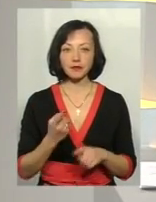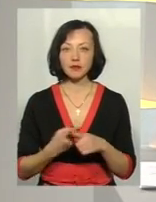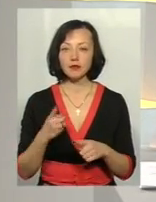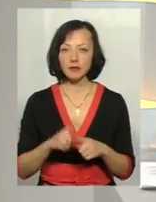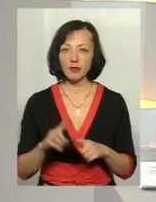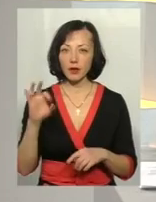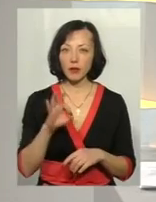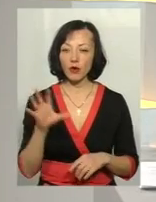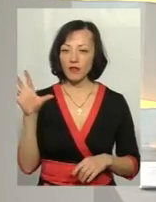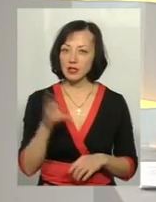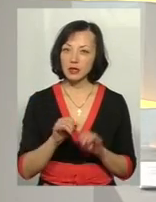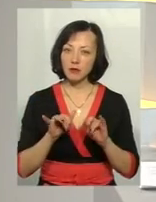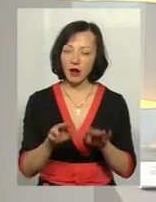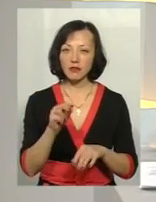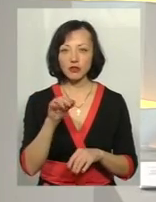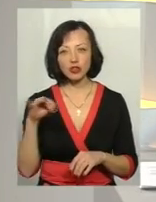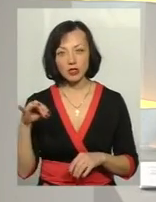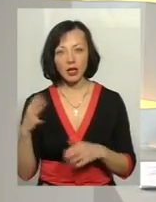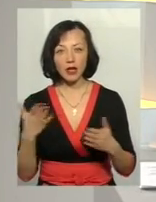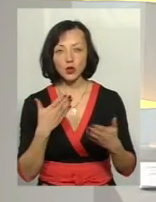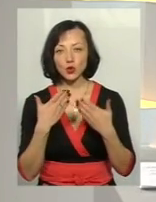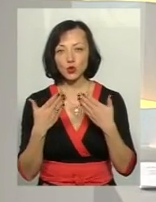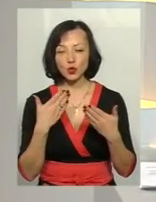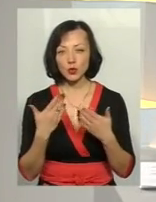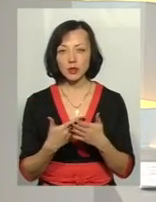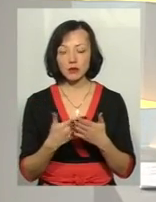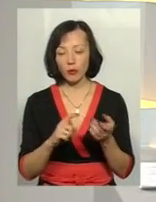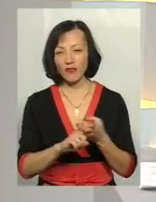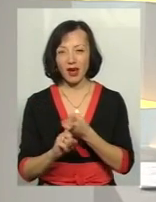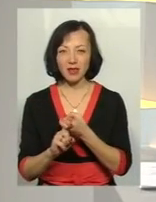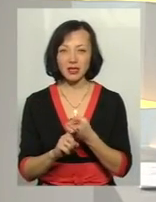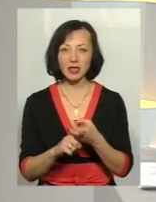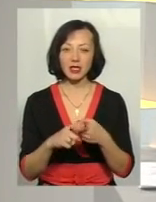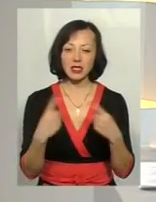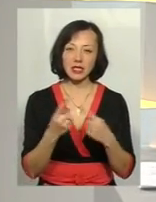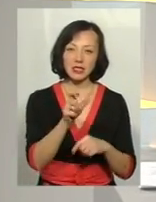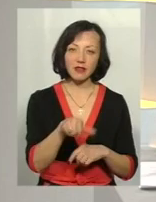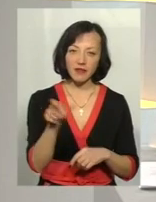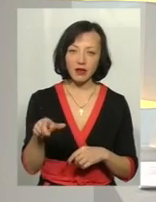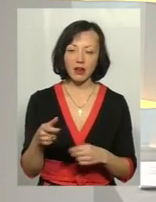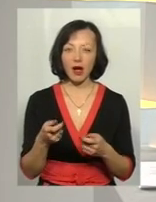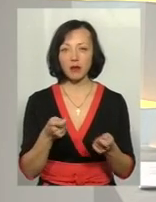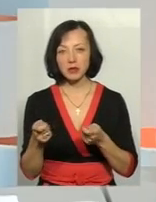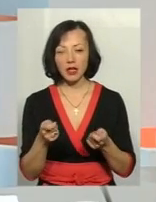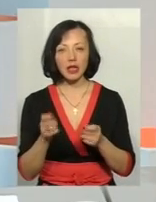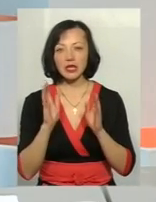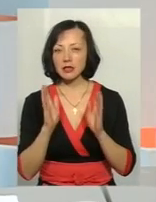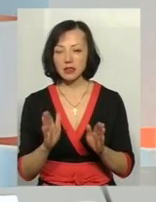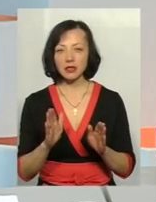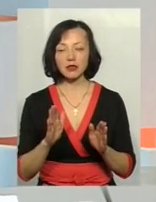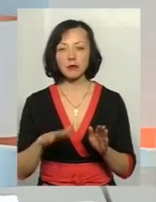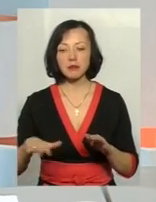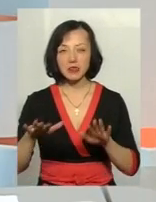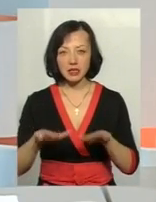йде про всі справи, чи лише ті, які стосуються цивільних і адміністративних? говоримо про місцевий центр,